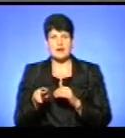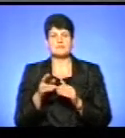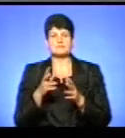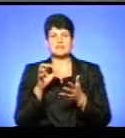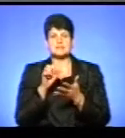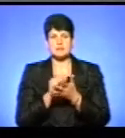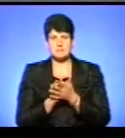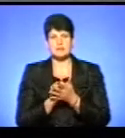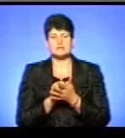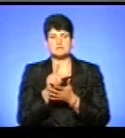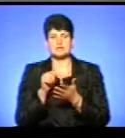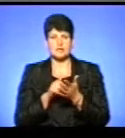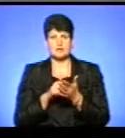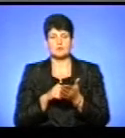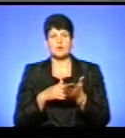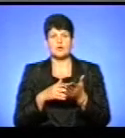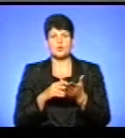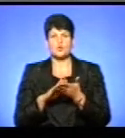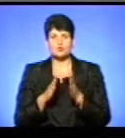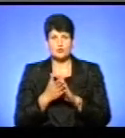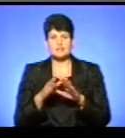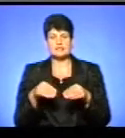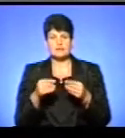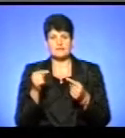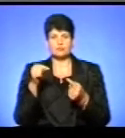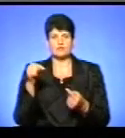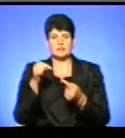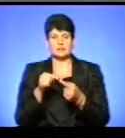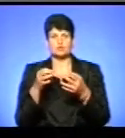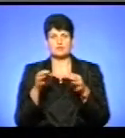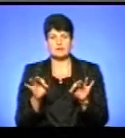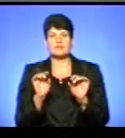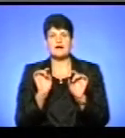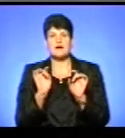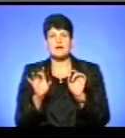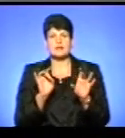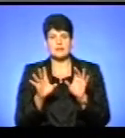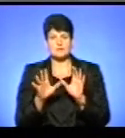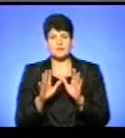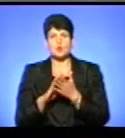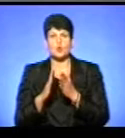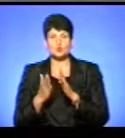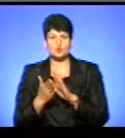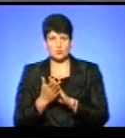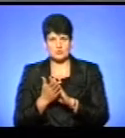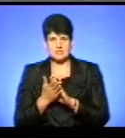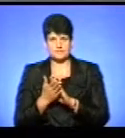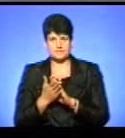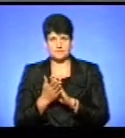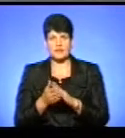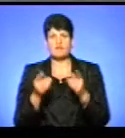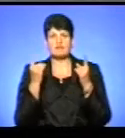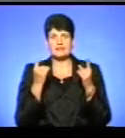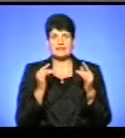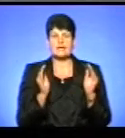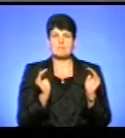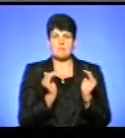узгодження і надання відповідних дозволів на рекламні конструкції, великі і